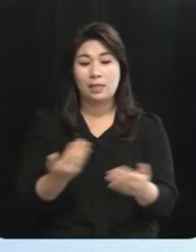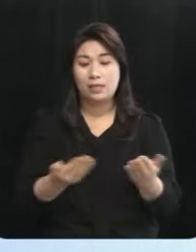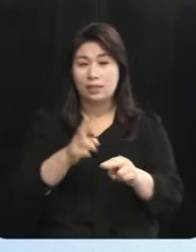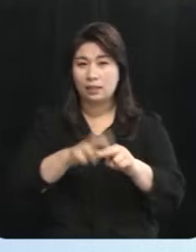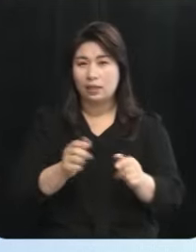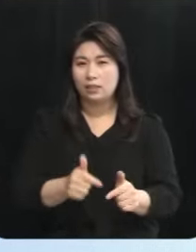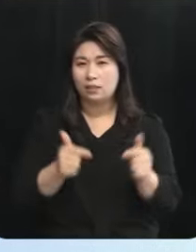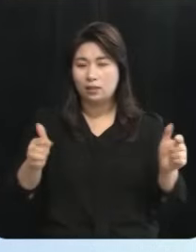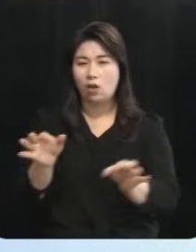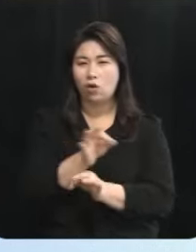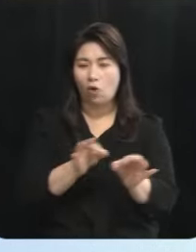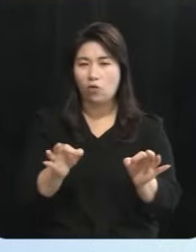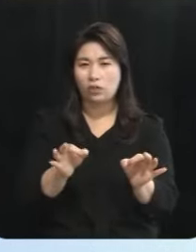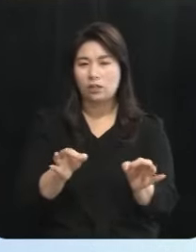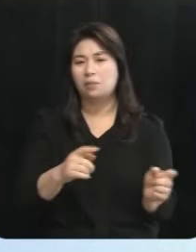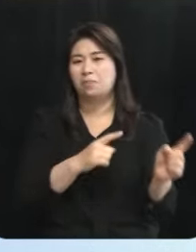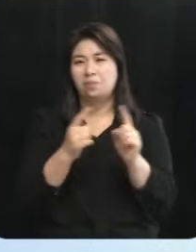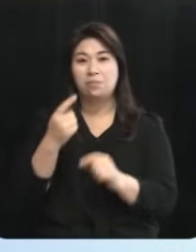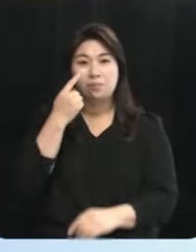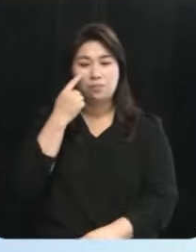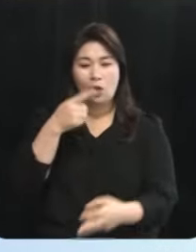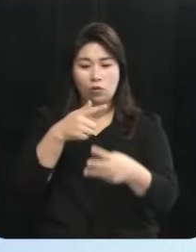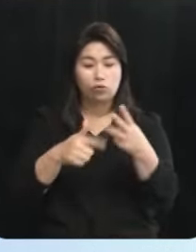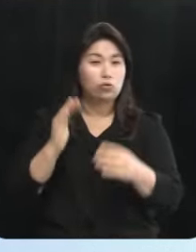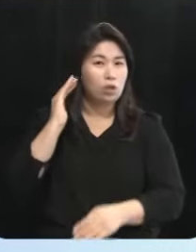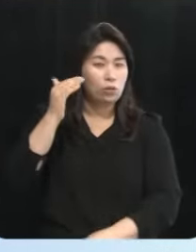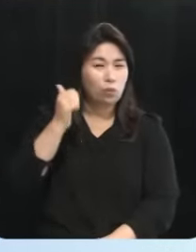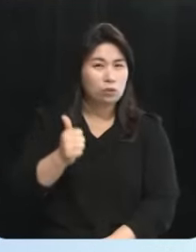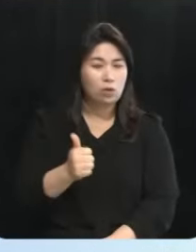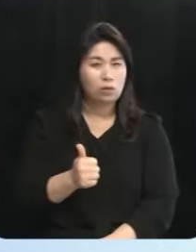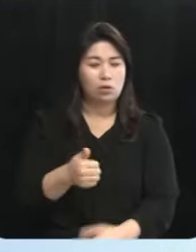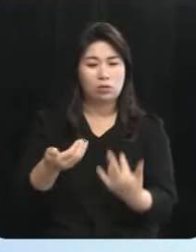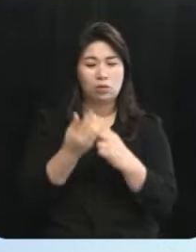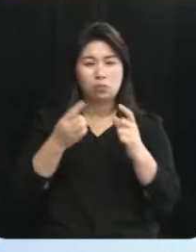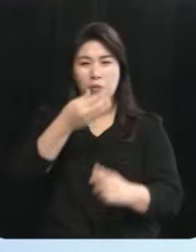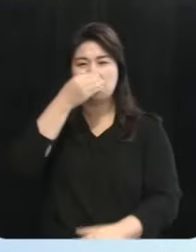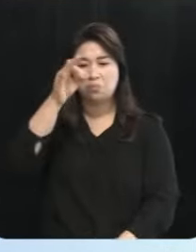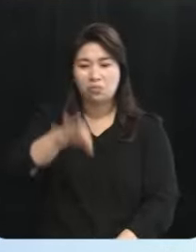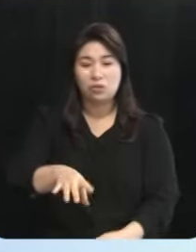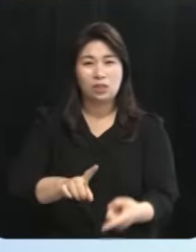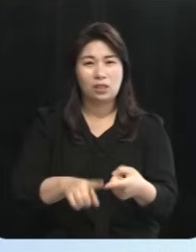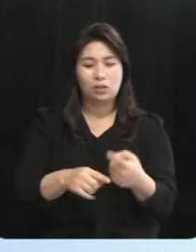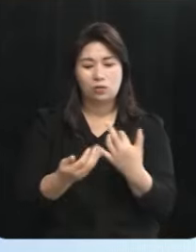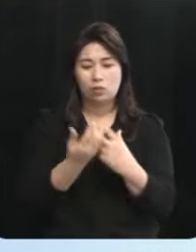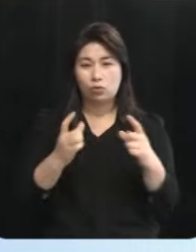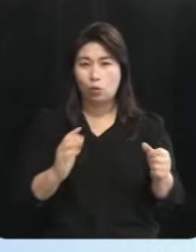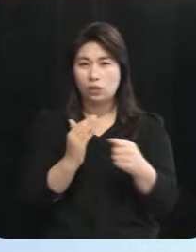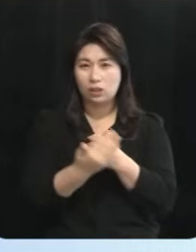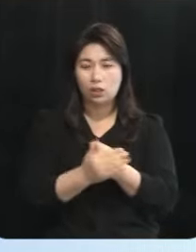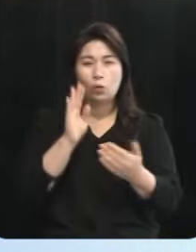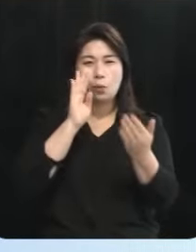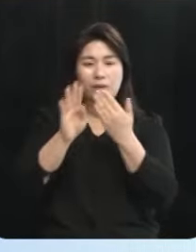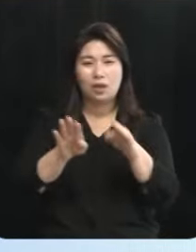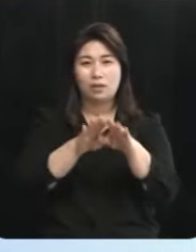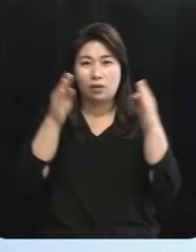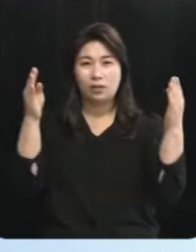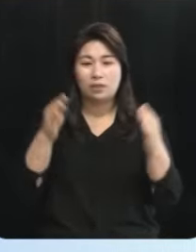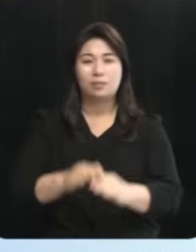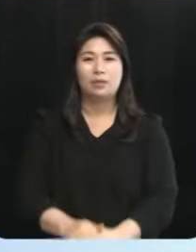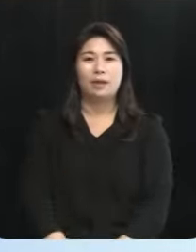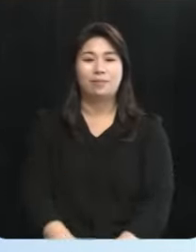경제를 살리겠습니다 윤석열 정부의 제주 홀대로부터 제주를 지키고 미래를 열겠습니다